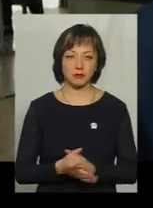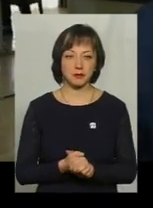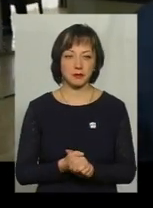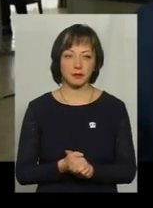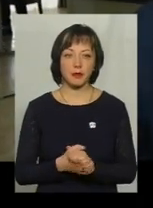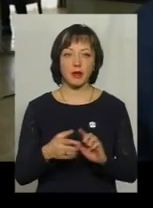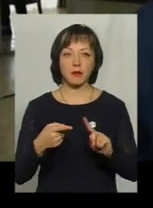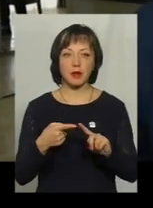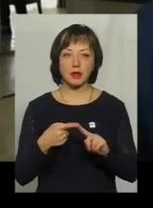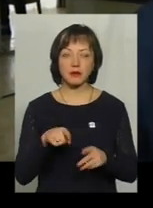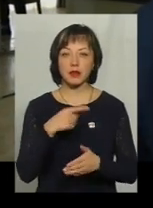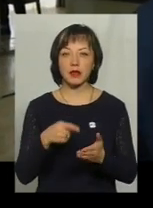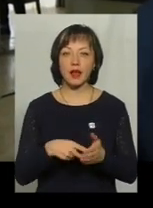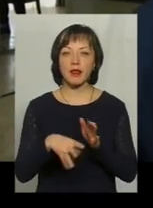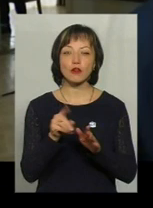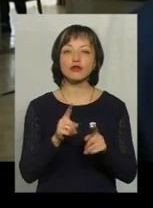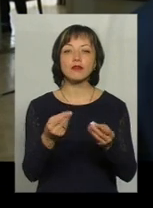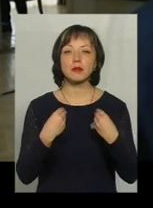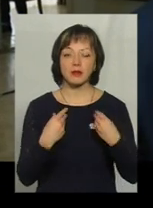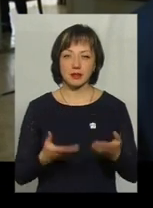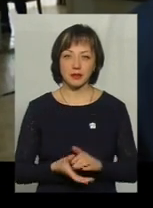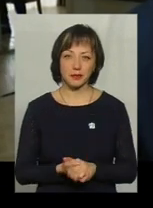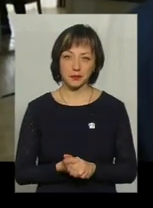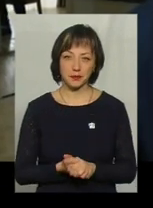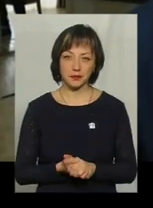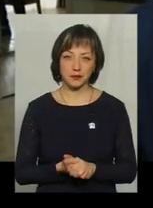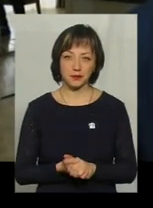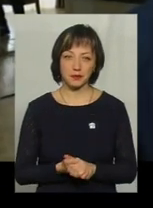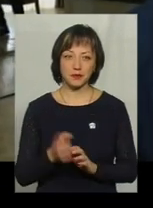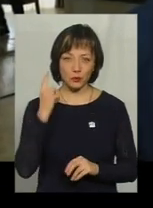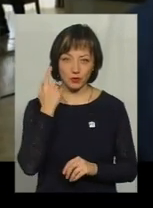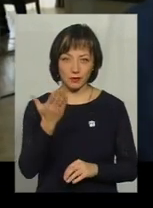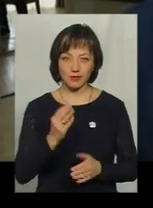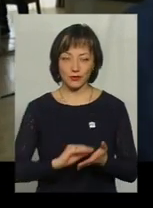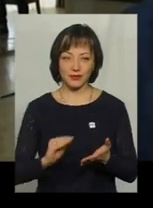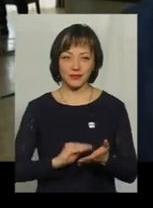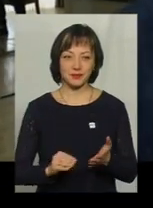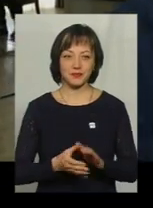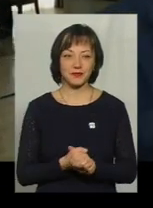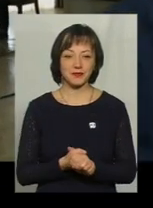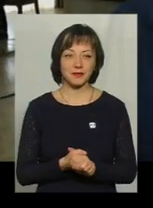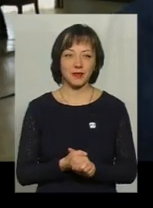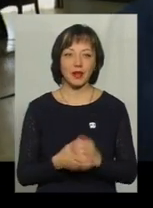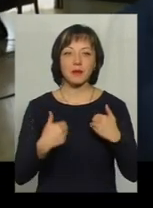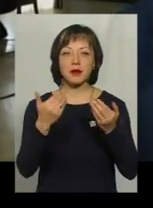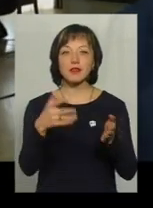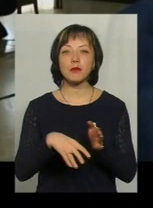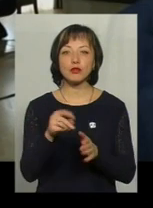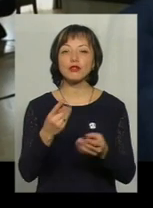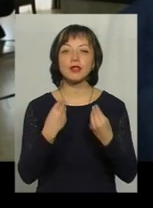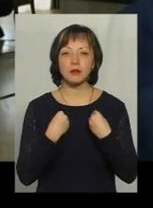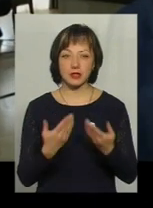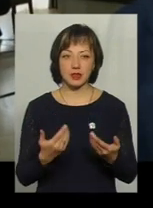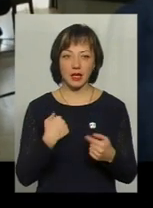Перше питання на виборах – що ви мені дасте? Ви чули, напевно, як журналісти? От ми за вас проголосуємо, що ви нам дасте.